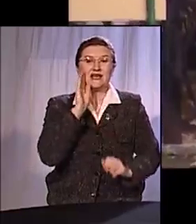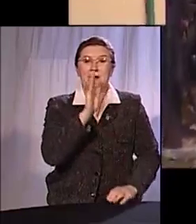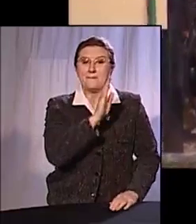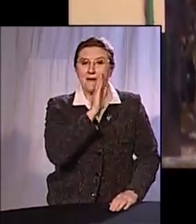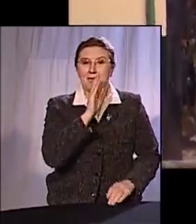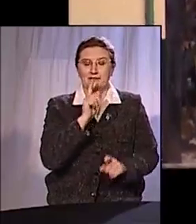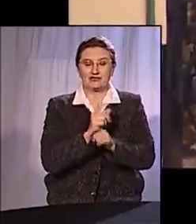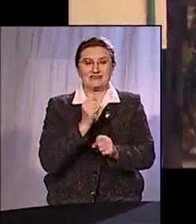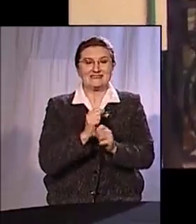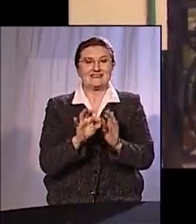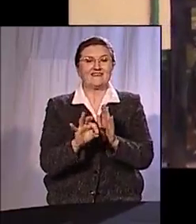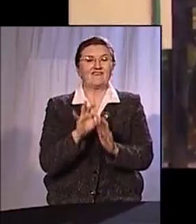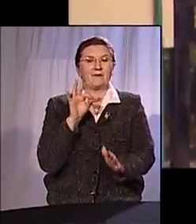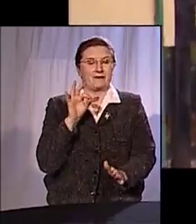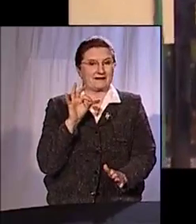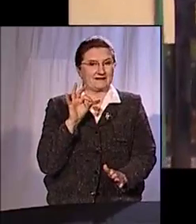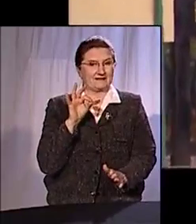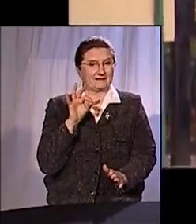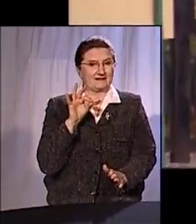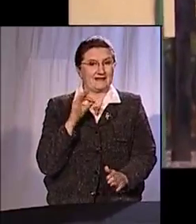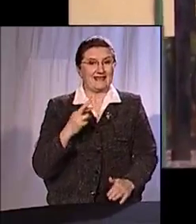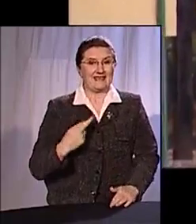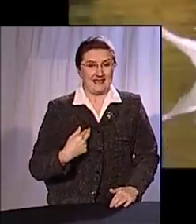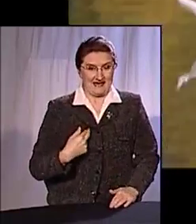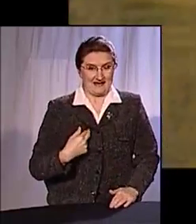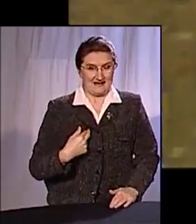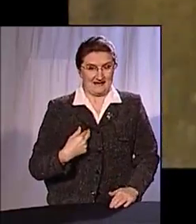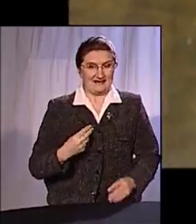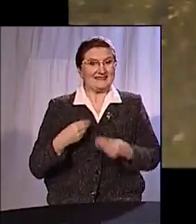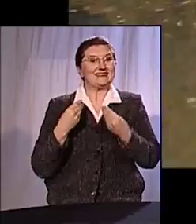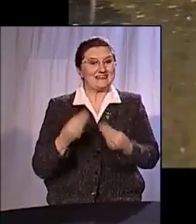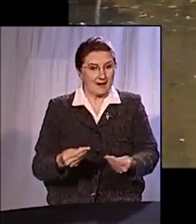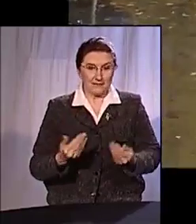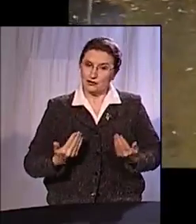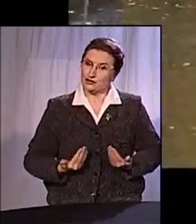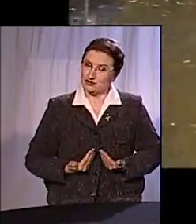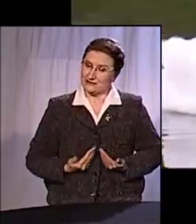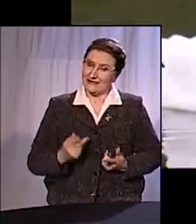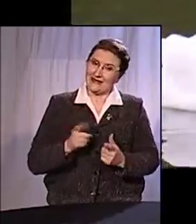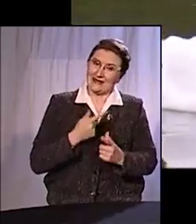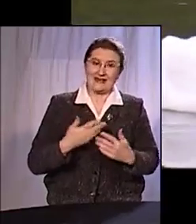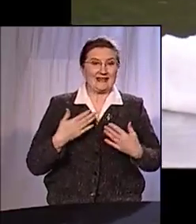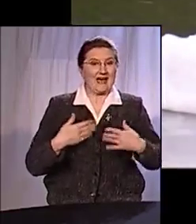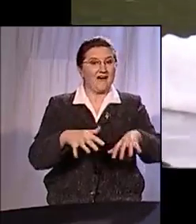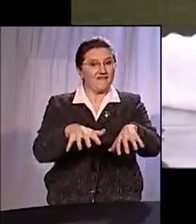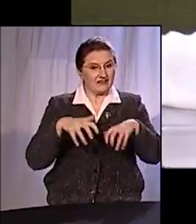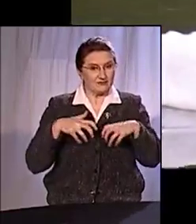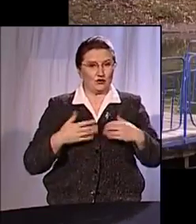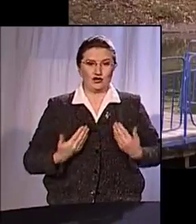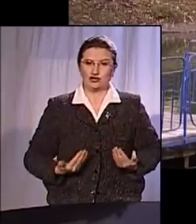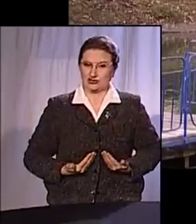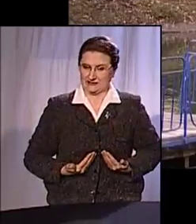должны сделать выбор. Я дам жизнь или я возьму жизнь.